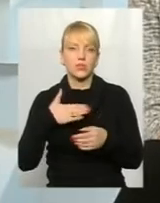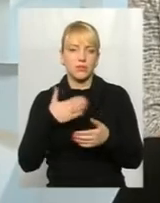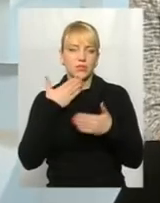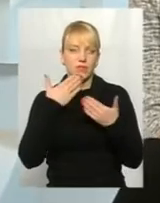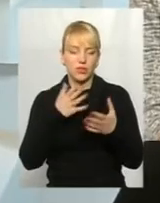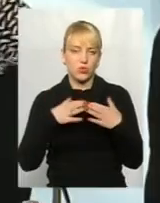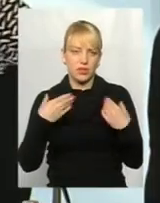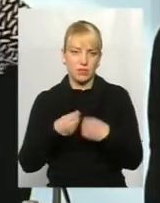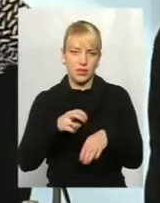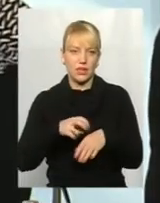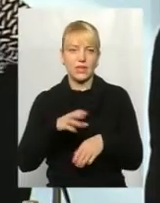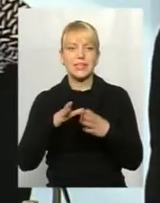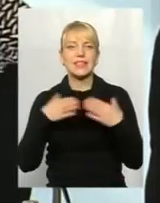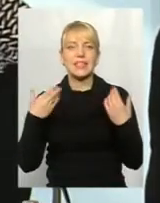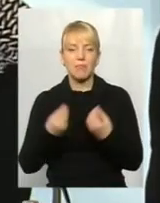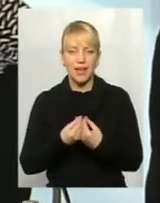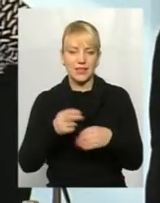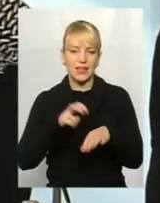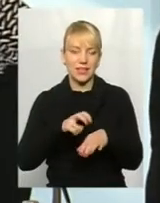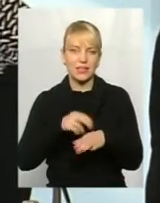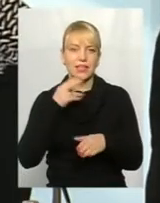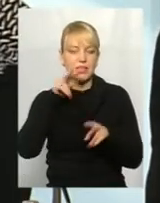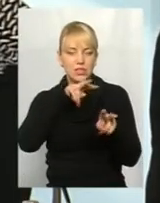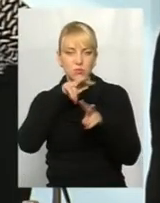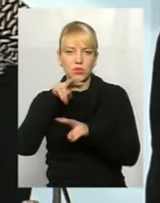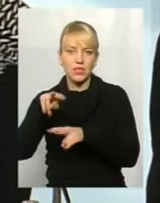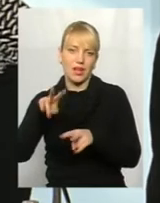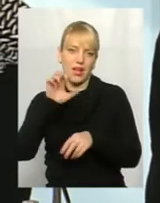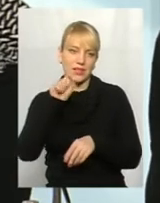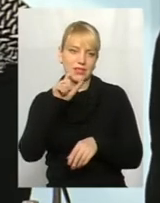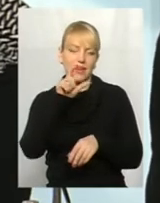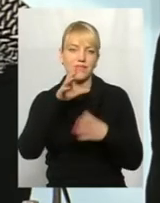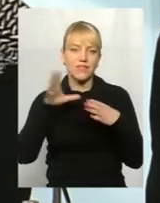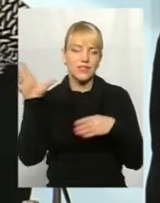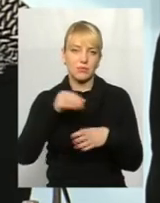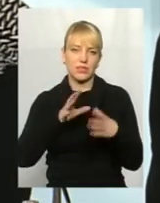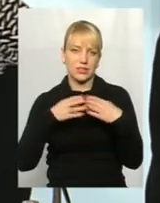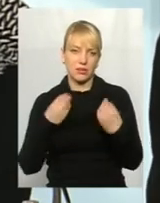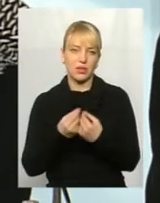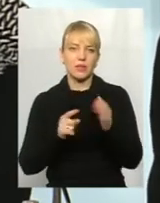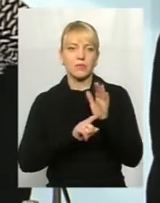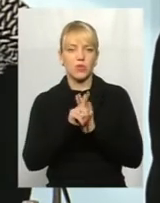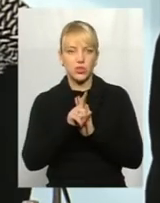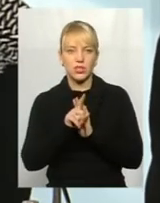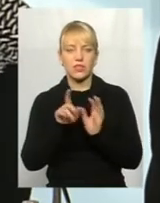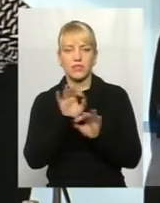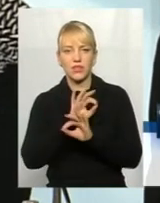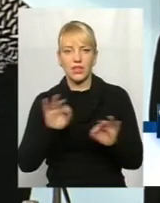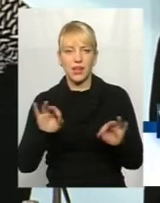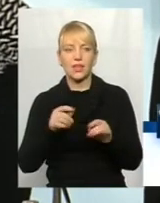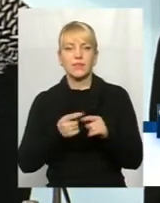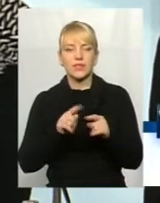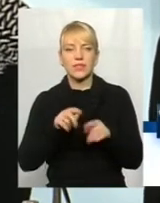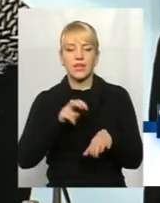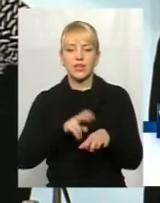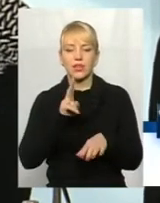Сімейний лікар спостерігає за пацієнтами, він спостерігає за всіма родинами, тобто це починаючи взагалі в ідеалі, це лікар,